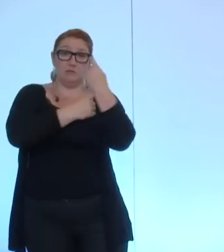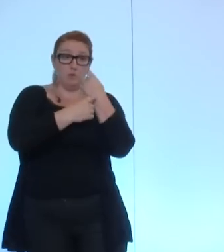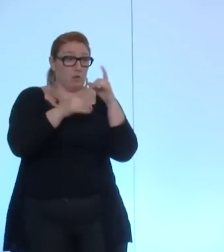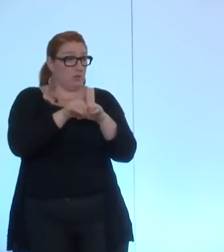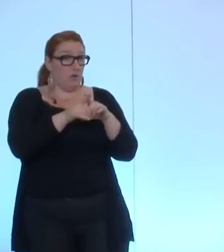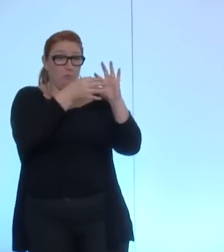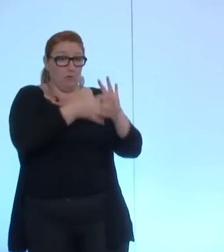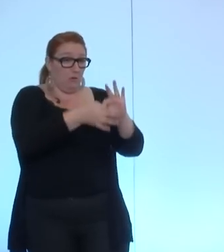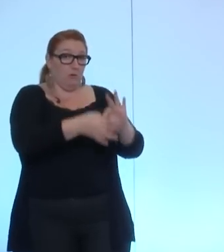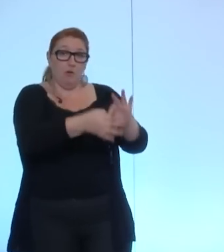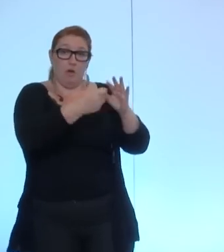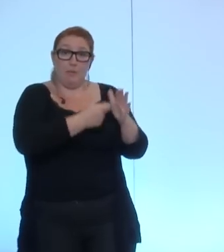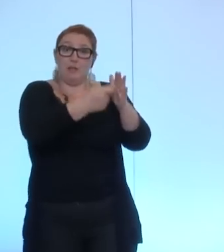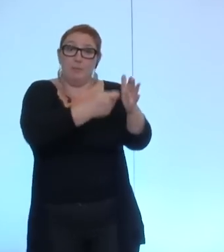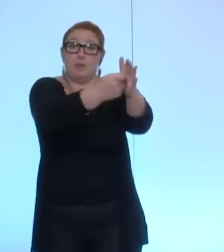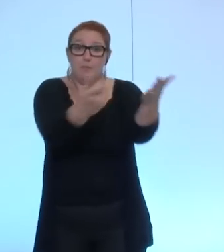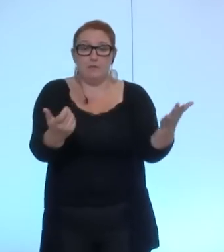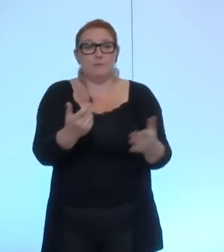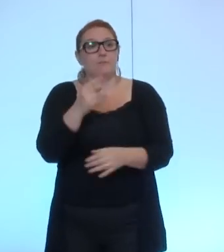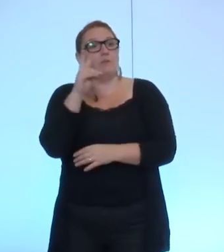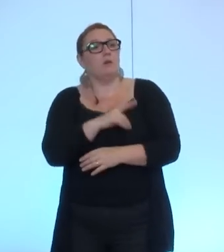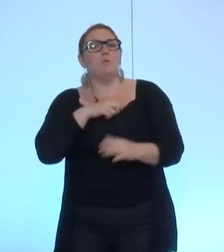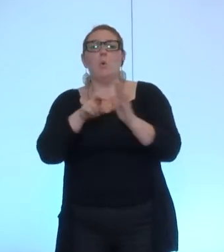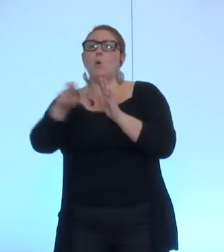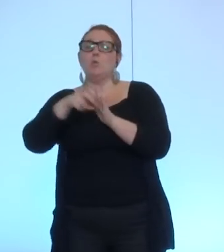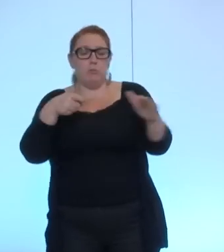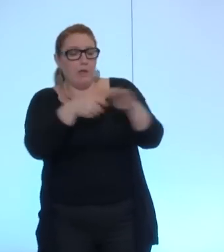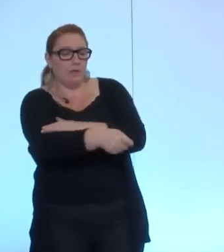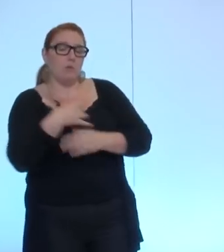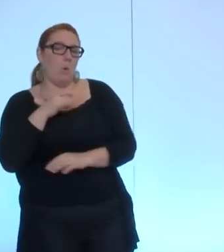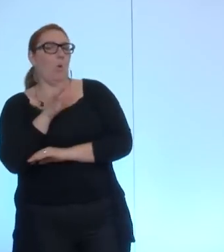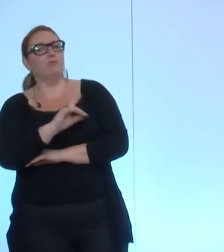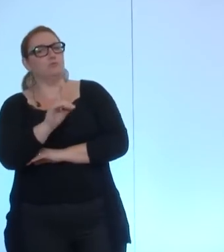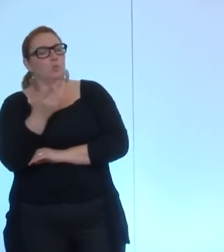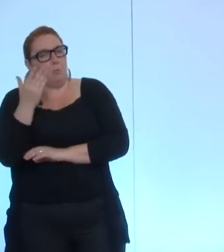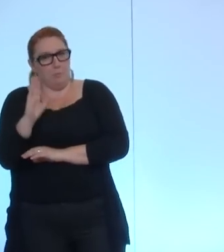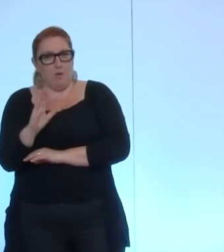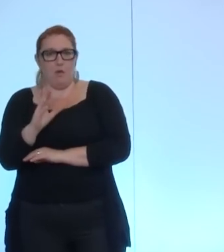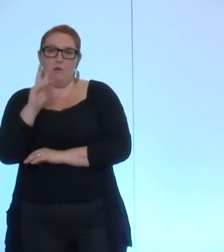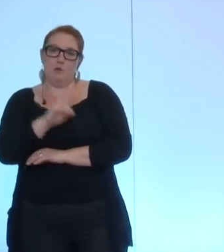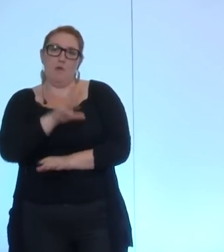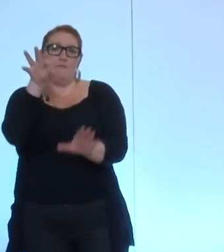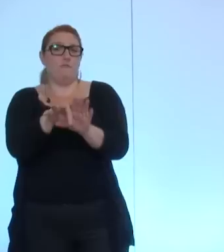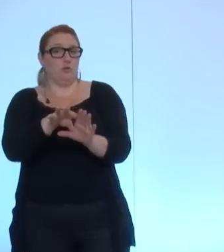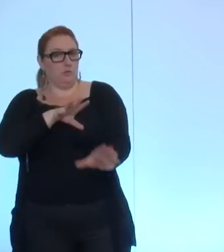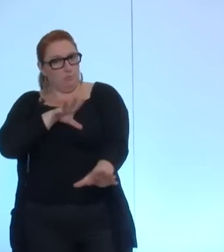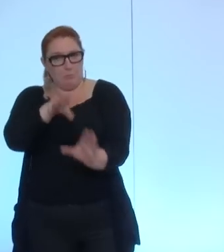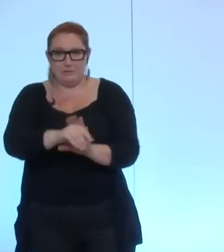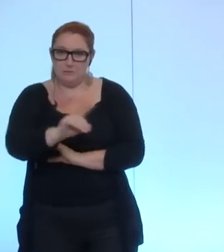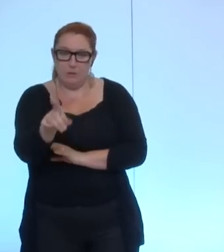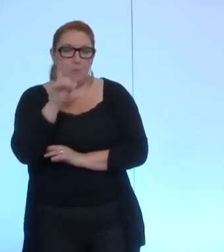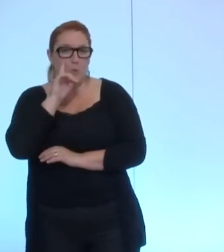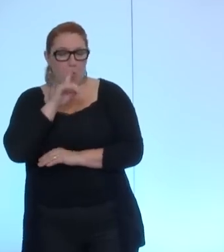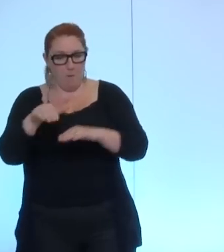alors pour notre part si nous ne refusons pas l'aide de Grenoble au sinistre et de la bande de Gaza nous ne prendrons néanmoins pas part au vote et ce pour 2 raisons